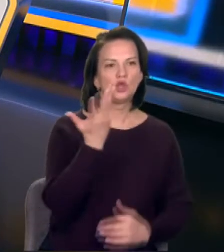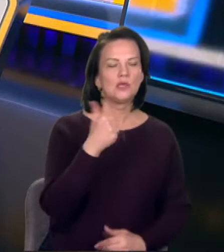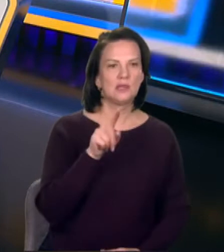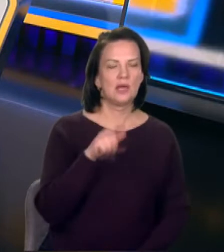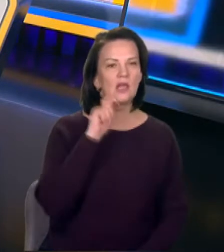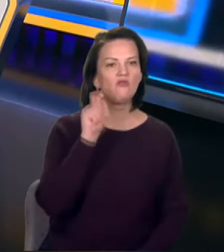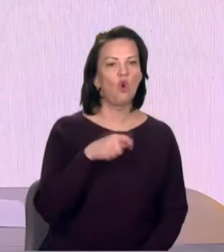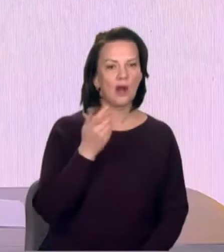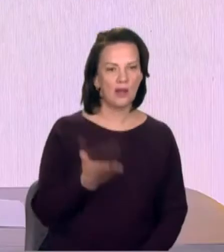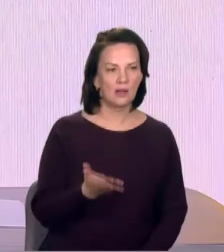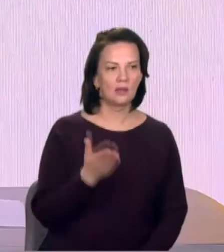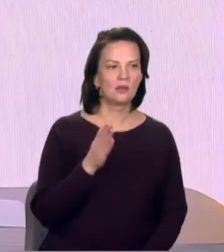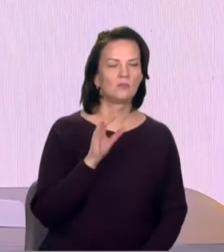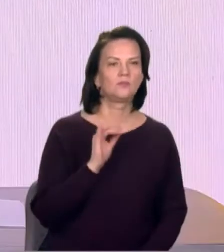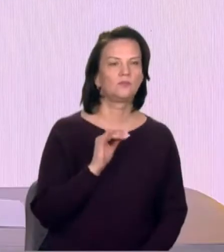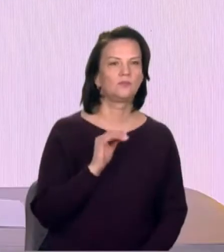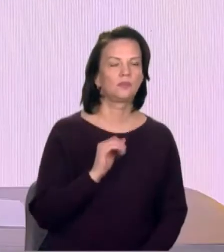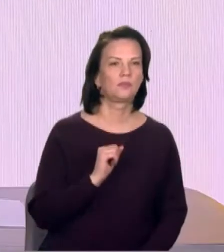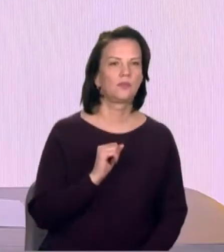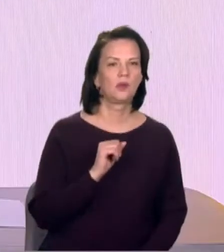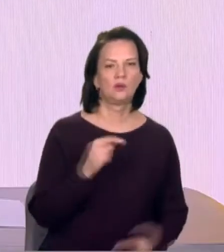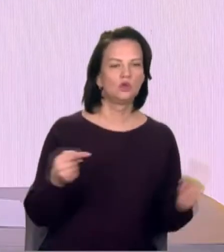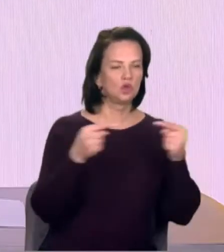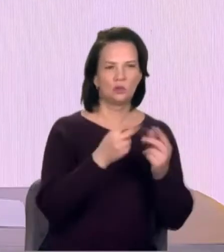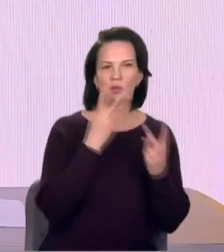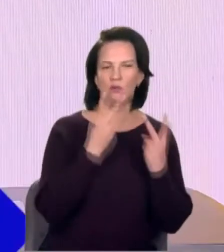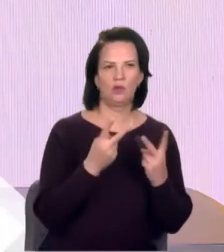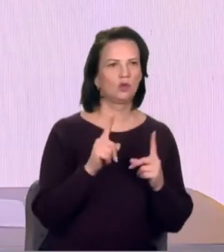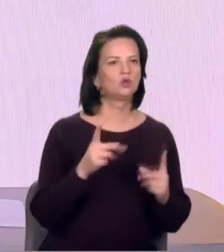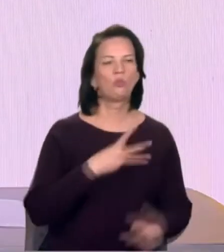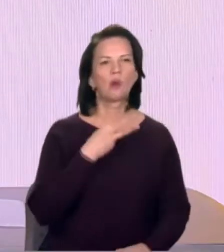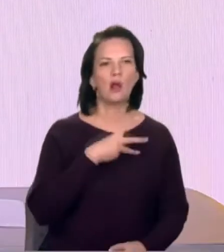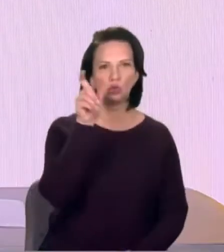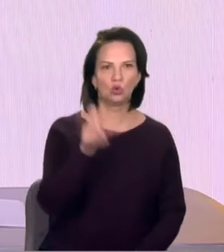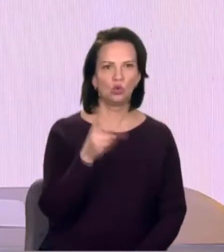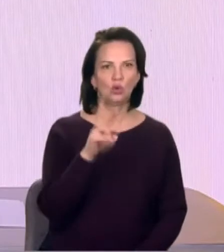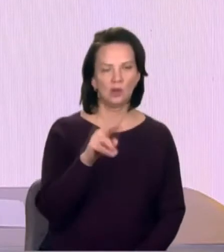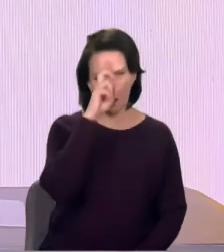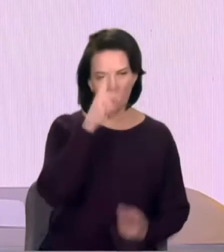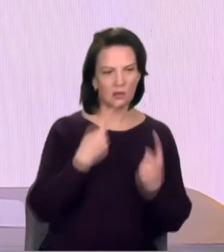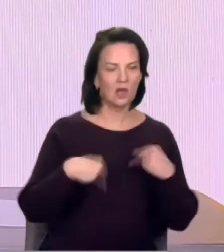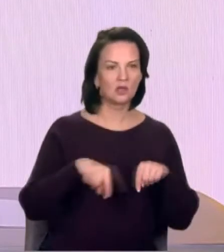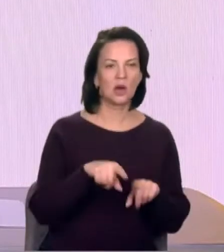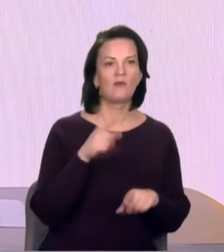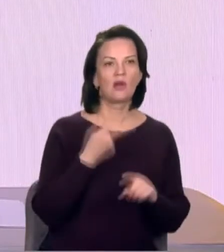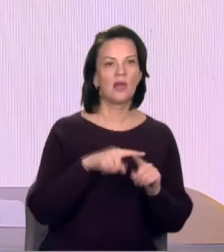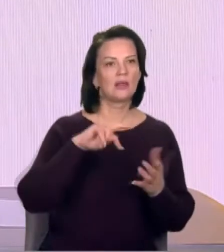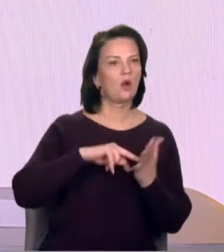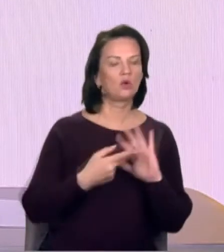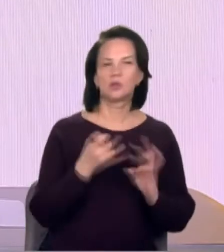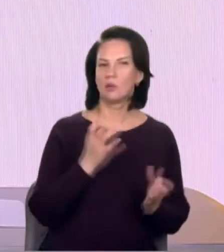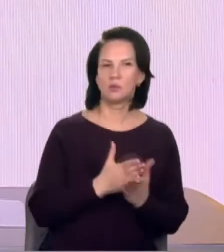І чітко видно, з чого прагнуть люди для держави. І сама концепція не є порожньою. Демократія,